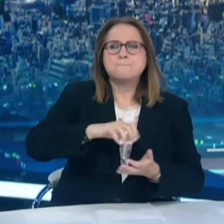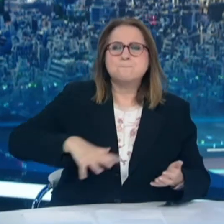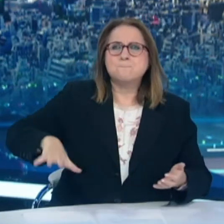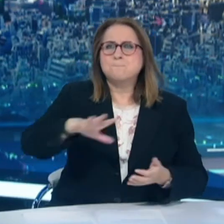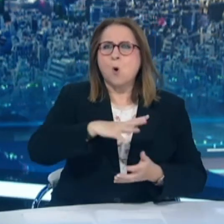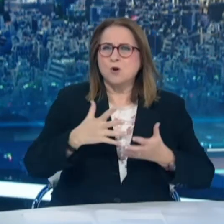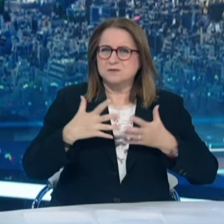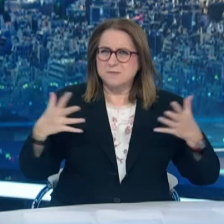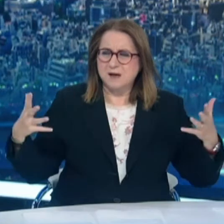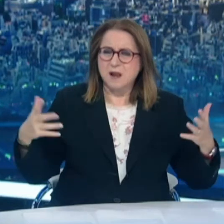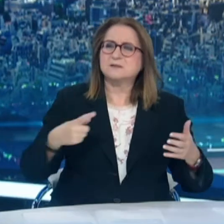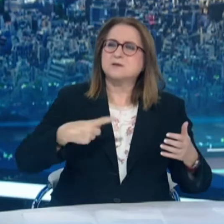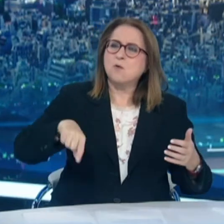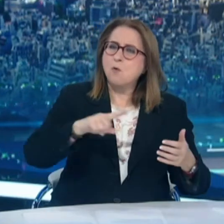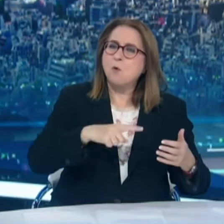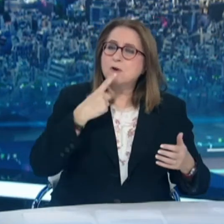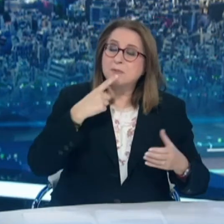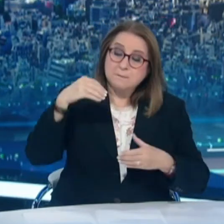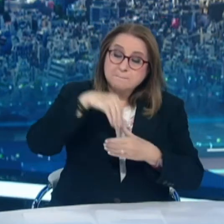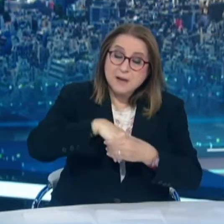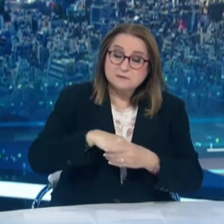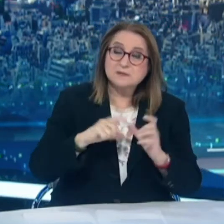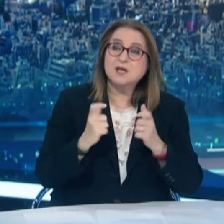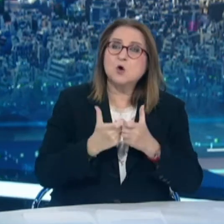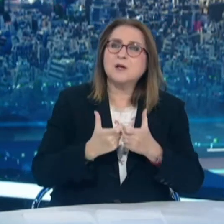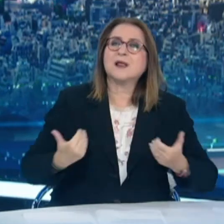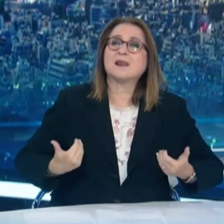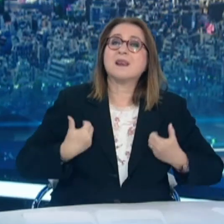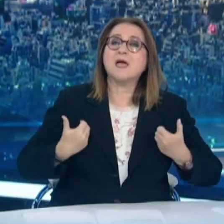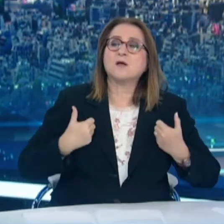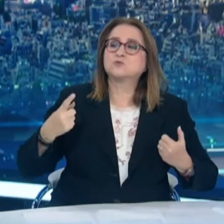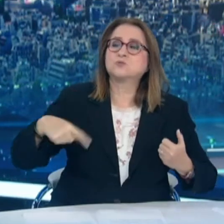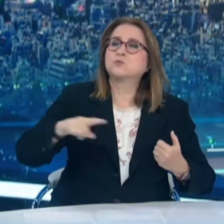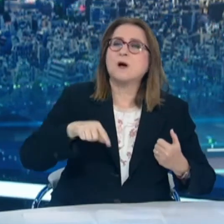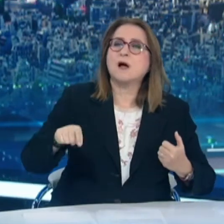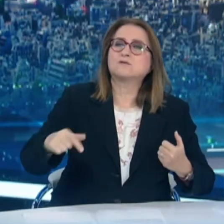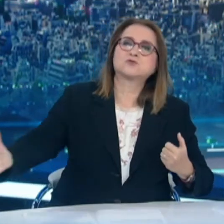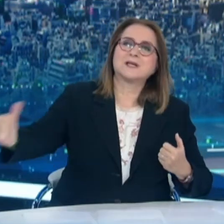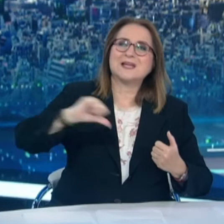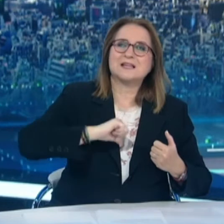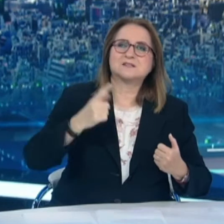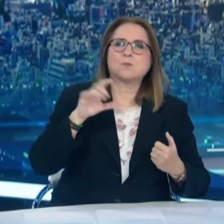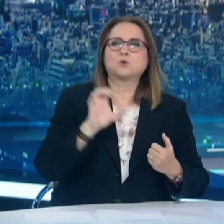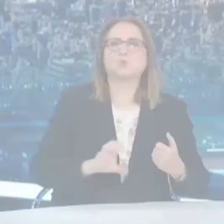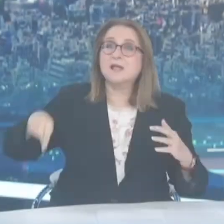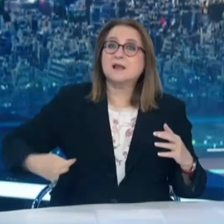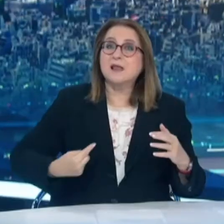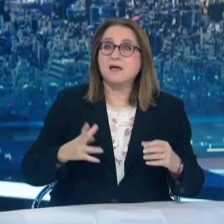αναφέρουν επαφή, κυρίως ενδοκογενειακή, με νεαρό άτομο που επιστρέφει από εγχώριο τουρισμό και κυρίως από νησιά.